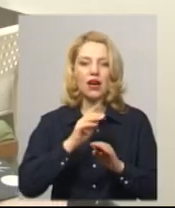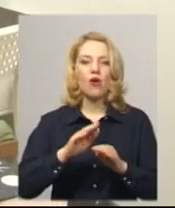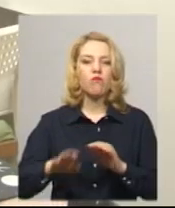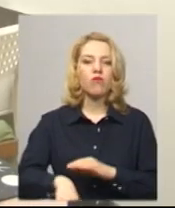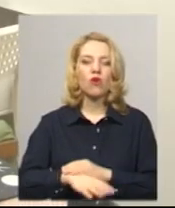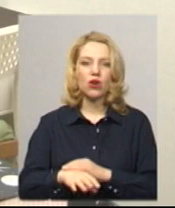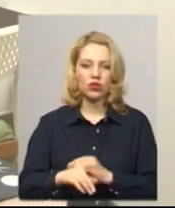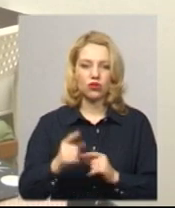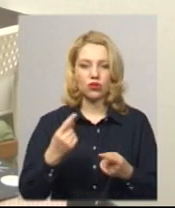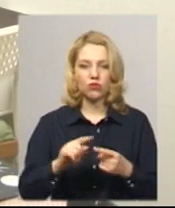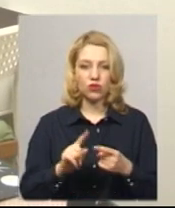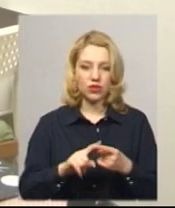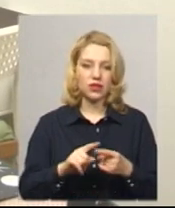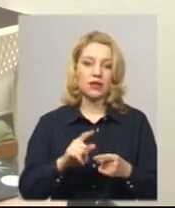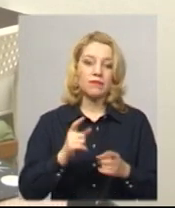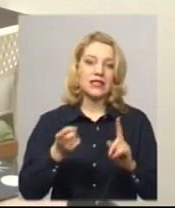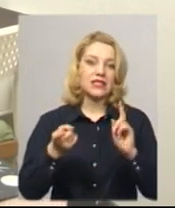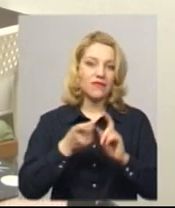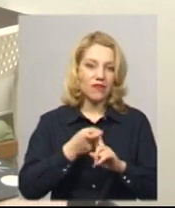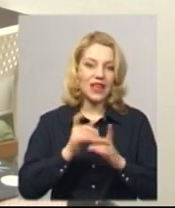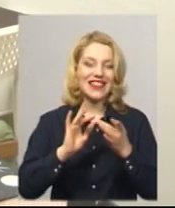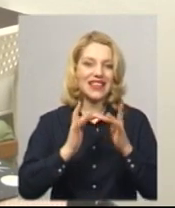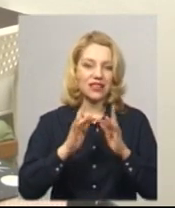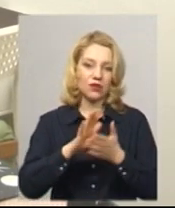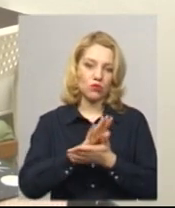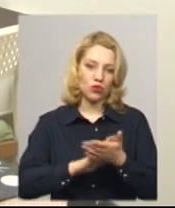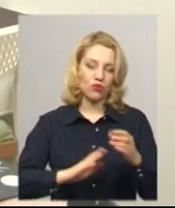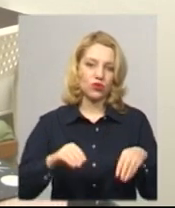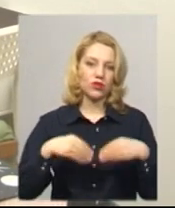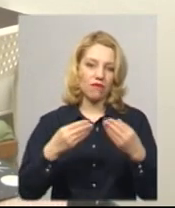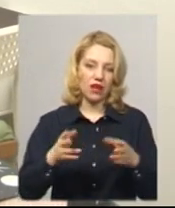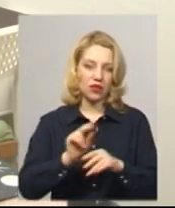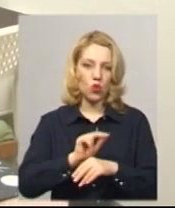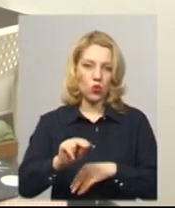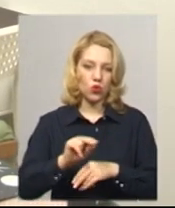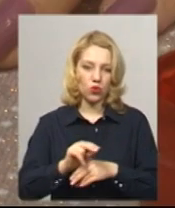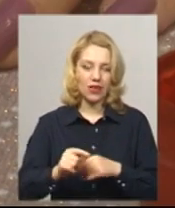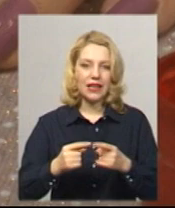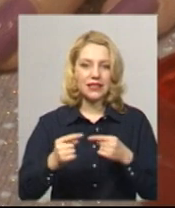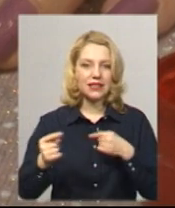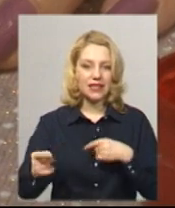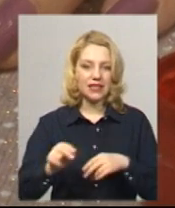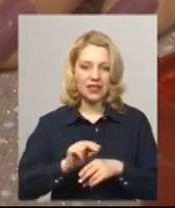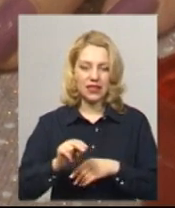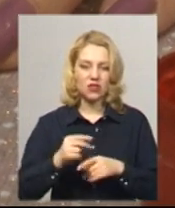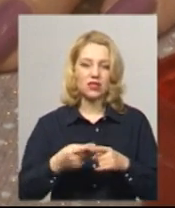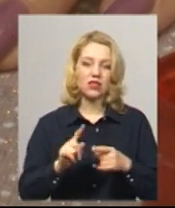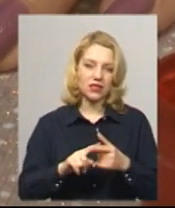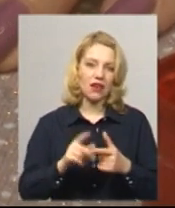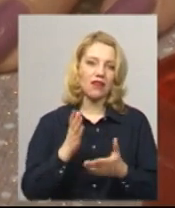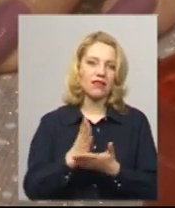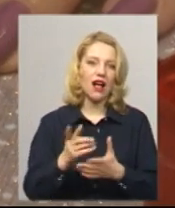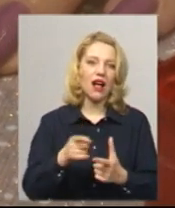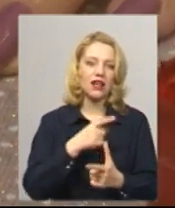скасували. Викладачка зв'язується зі своїми учнями в інтернеті та продовжує давати уроки. Художниця каже, дистанційне навчання – альтернатива в цей період, та